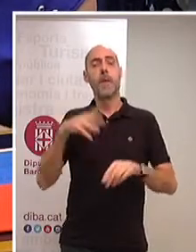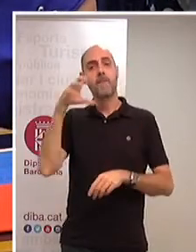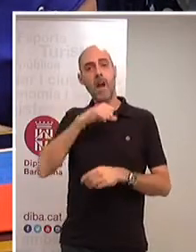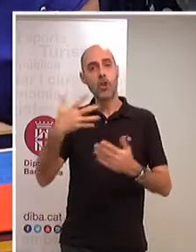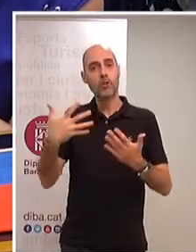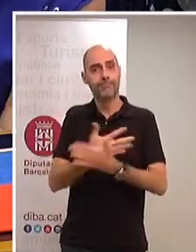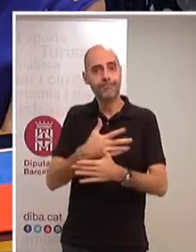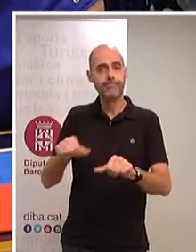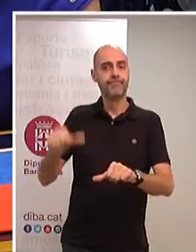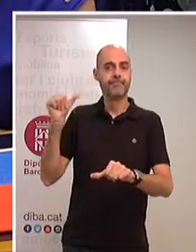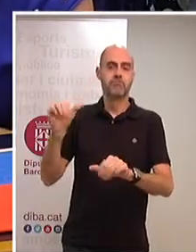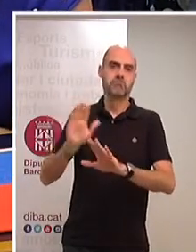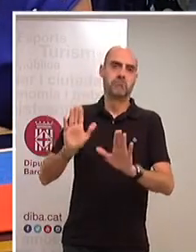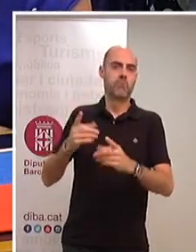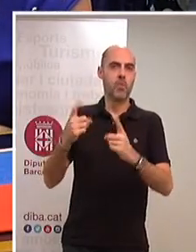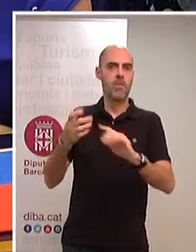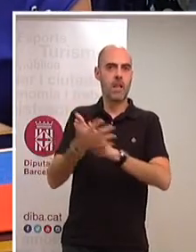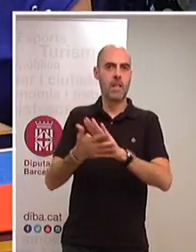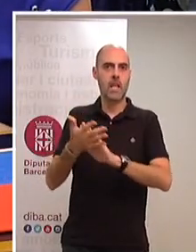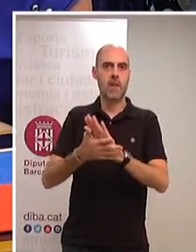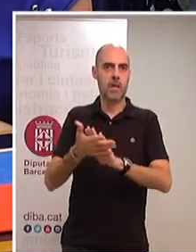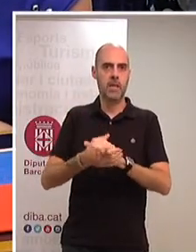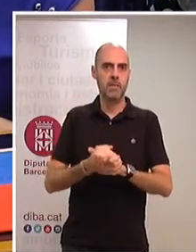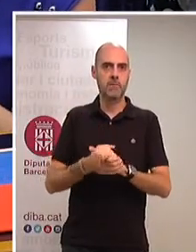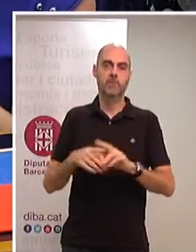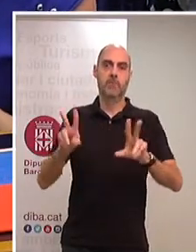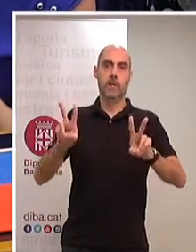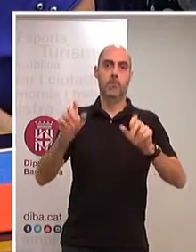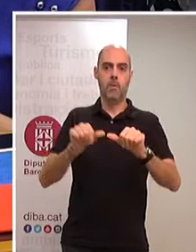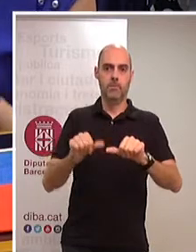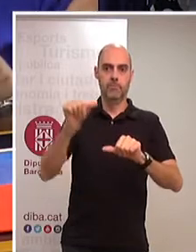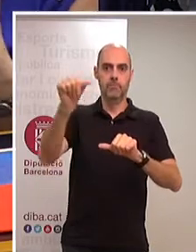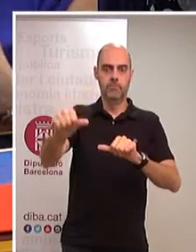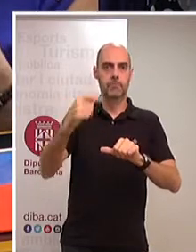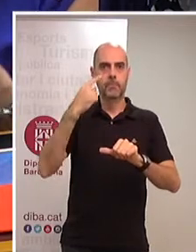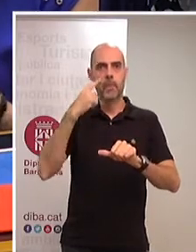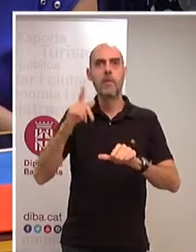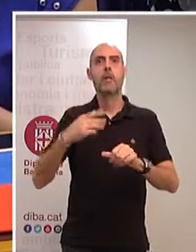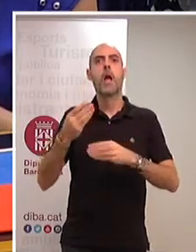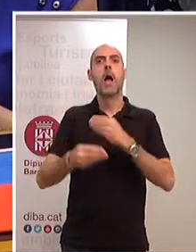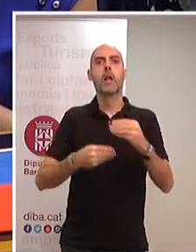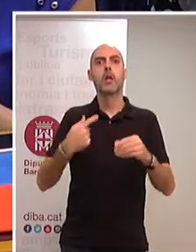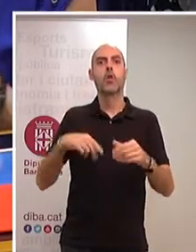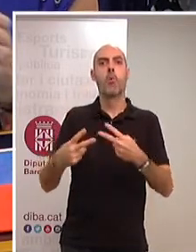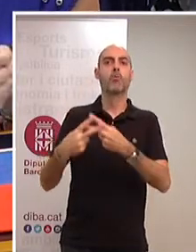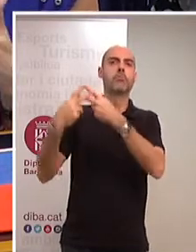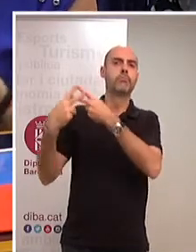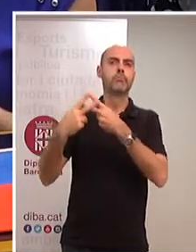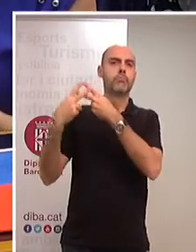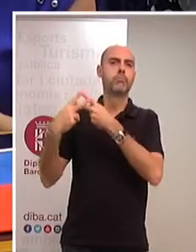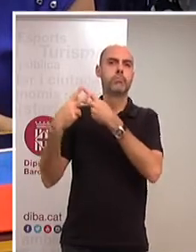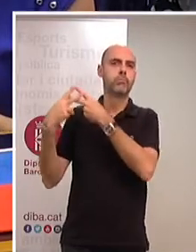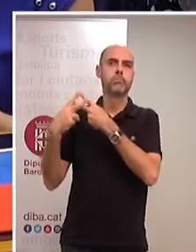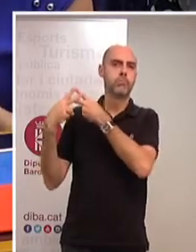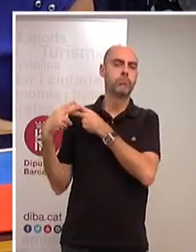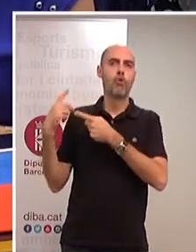aquesta etapa que s'iniciarà a partir d'aquesta setmana i, per tant, podrem repassar aquelles coses que, més que errors, nosaltres